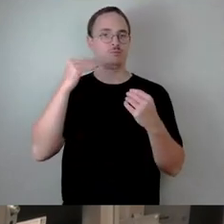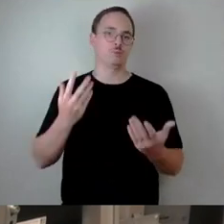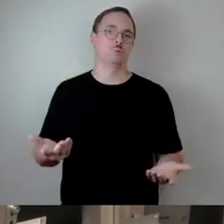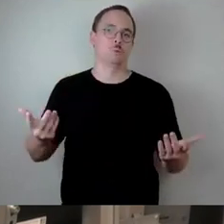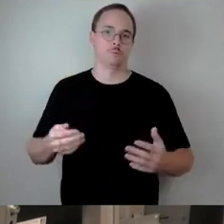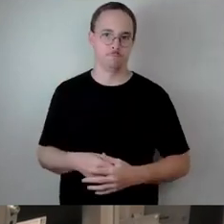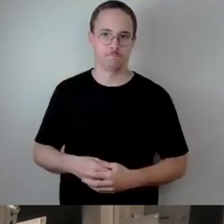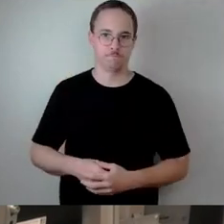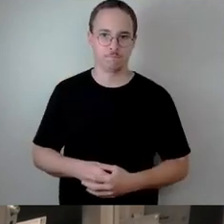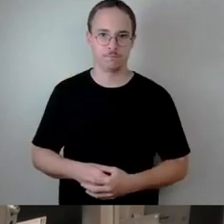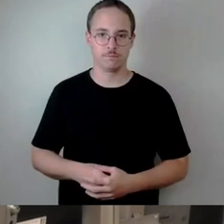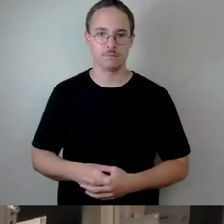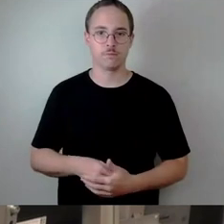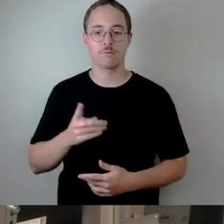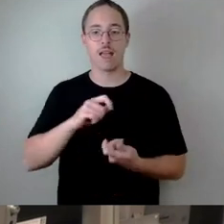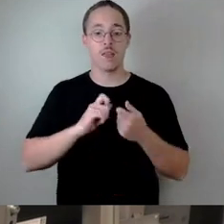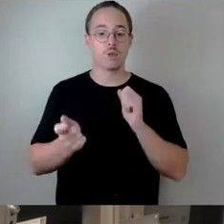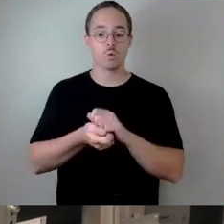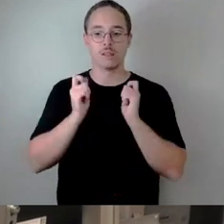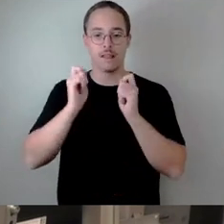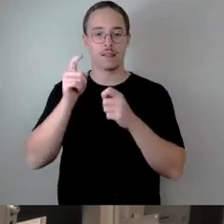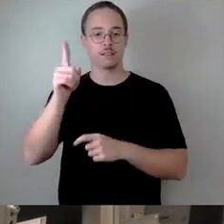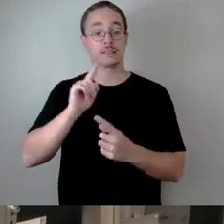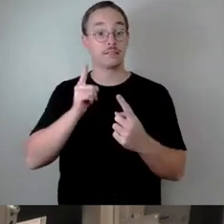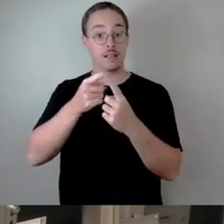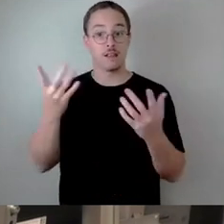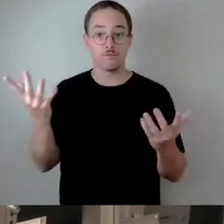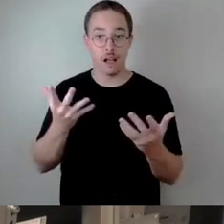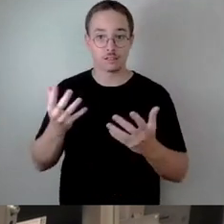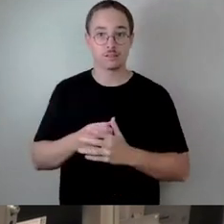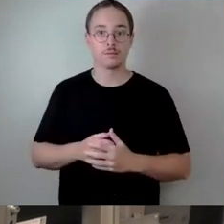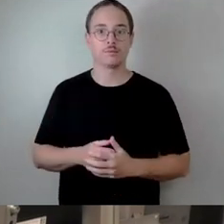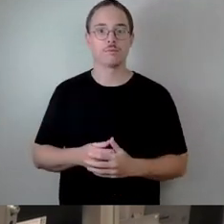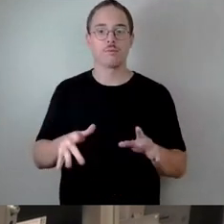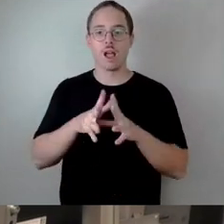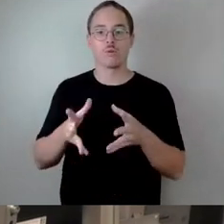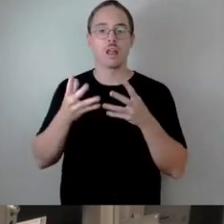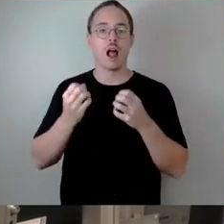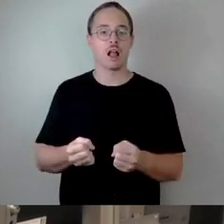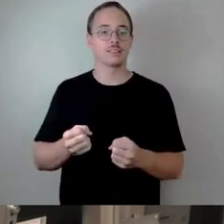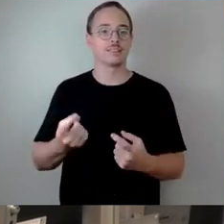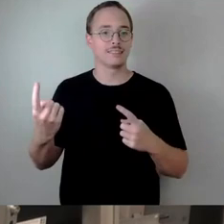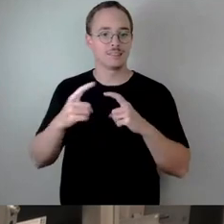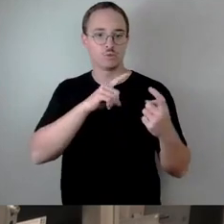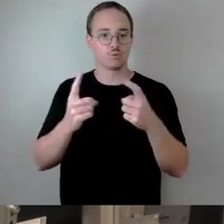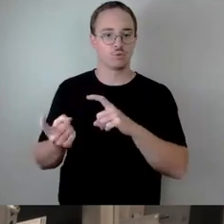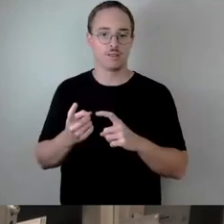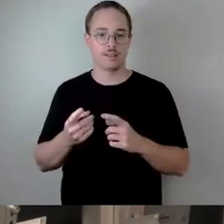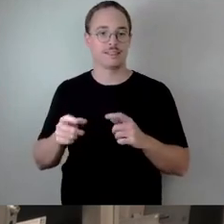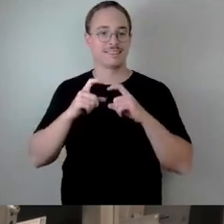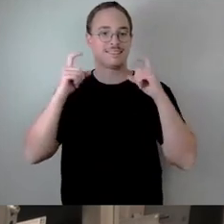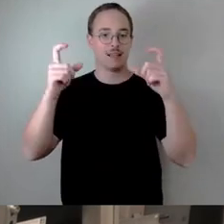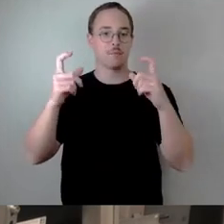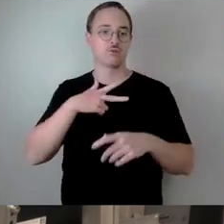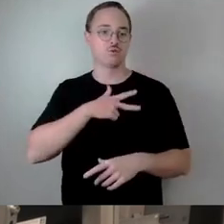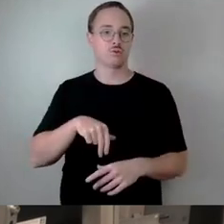Änderungsantrag. Es geht nicht darum, eine komplette Haushaltsdiskussion beim Thema Sozialticket auch vorwegzunehmen. Da hätten wir einfach gesagt, hier zwei